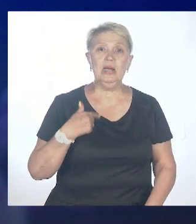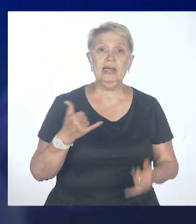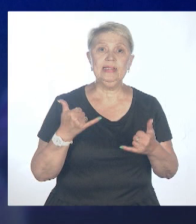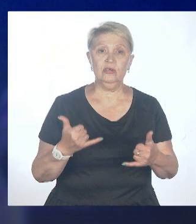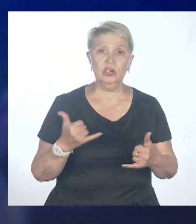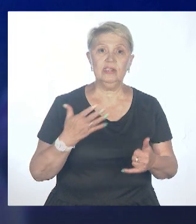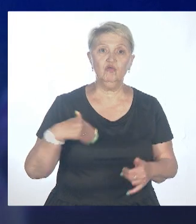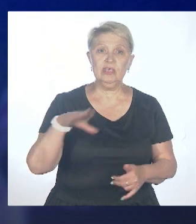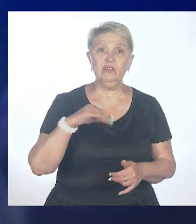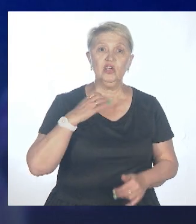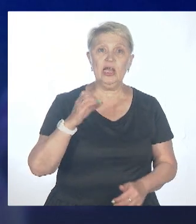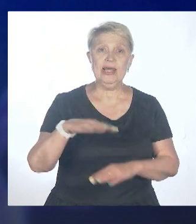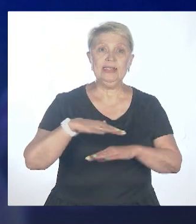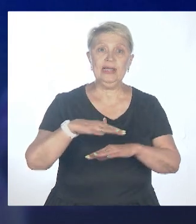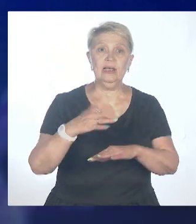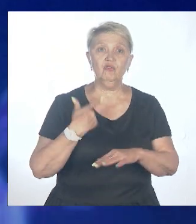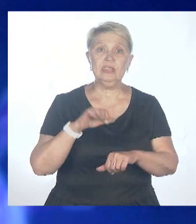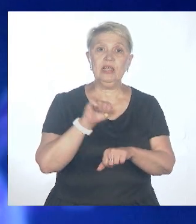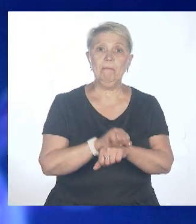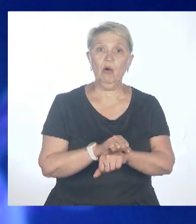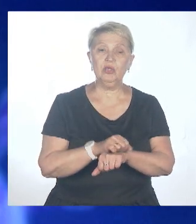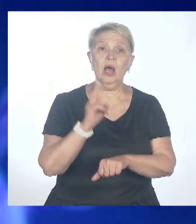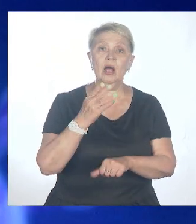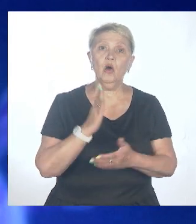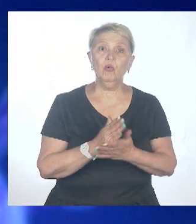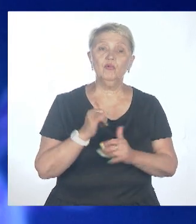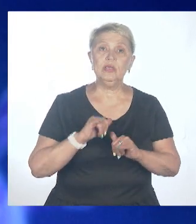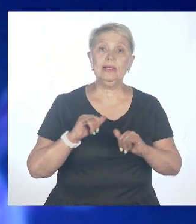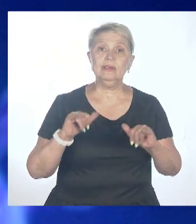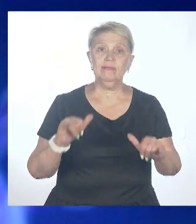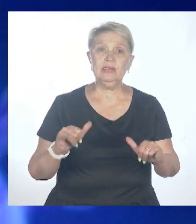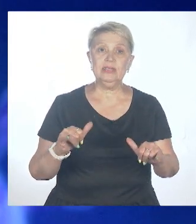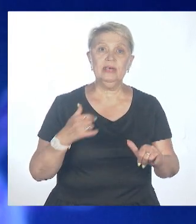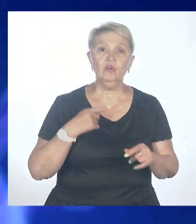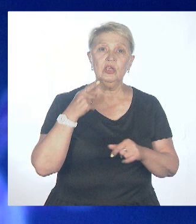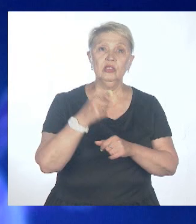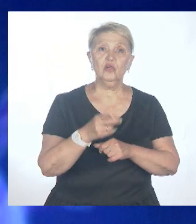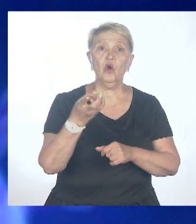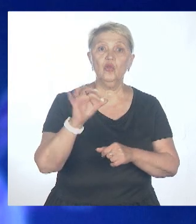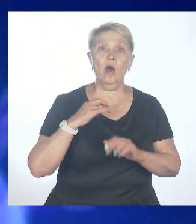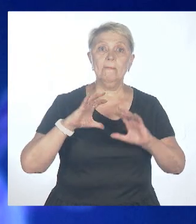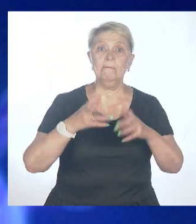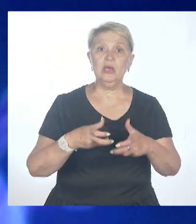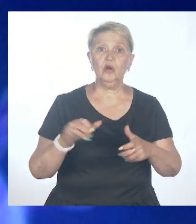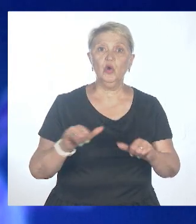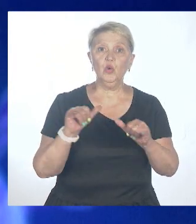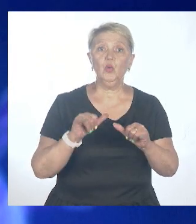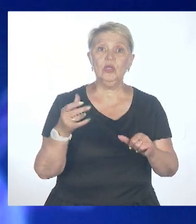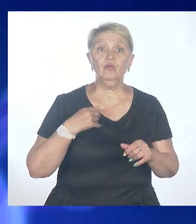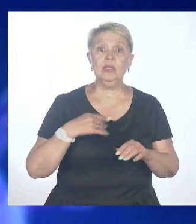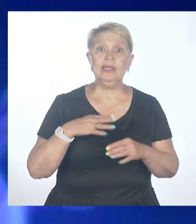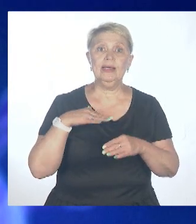мы, что называется, на паузе. Посмотрим, как оно будет развиваться дальше. Но мир-то никуда не делся. И в мире сейчас,